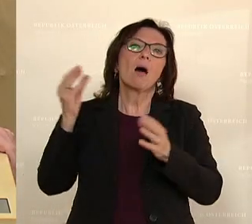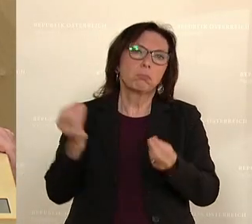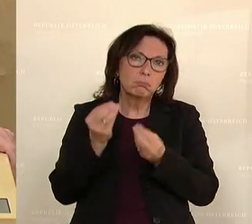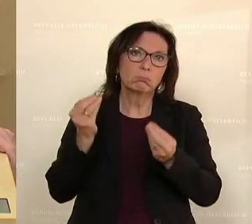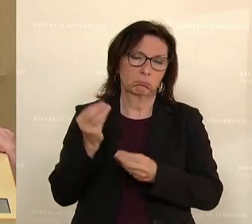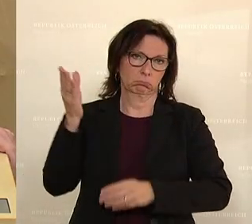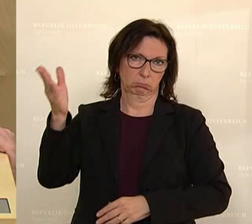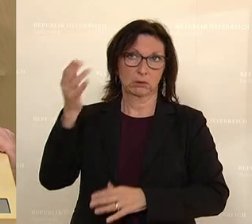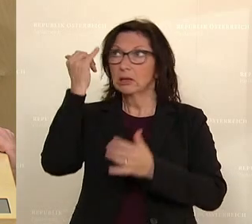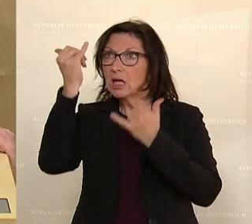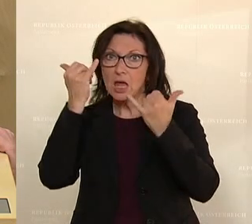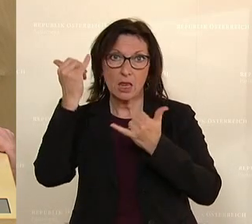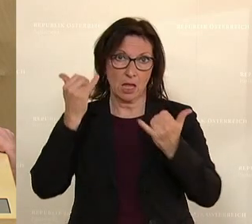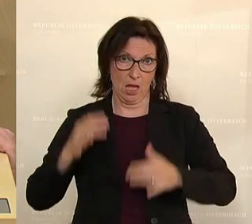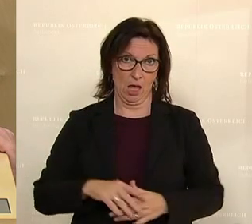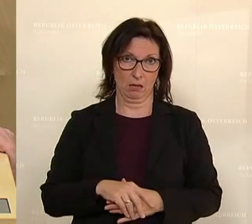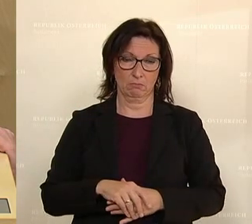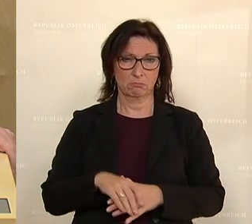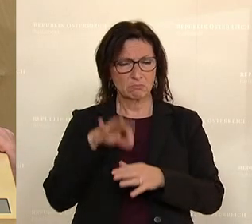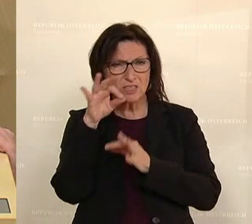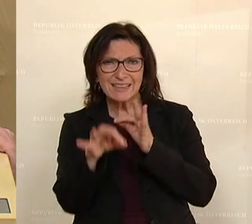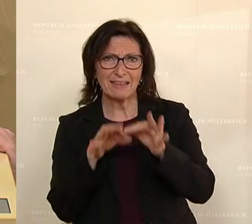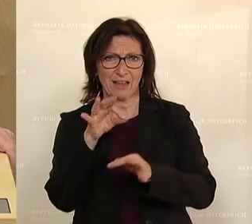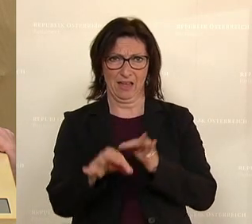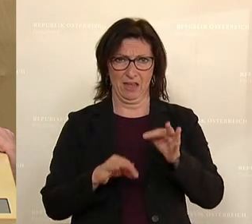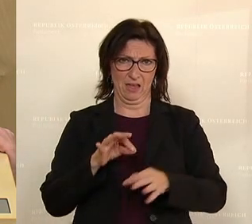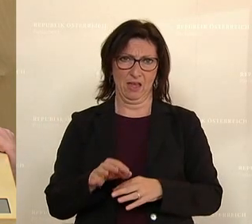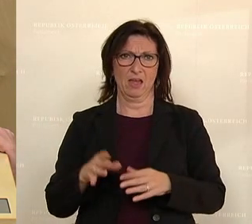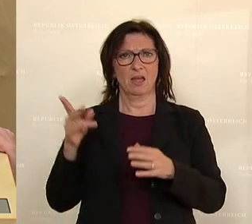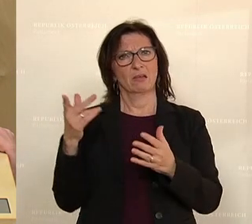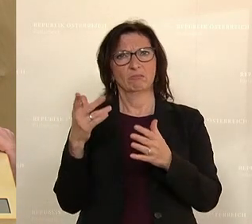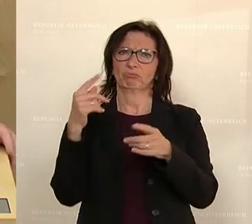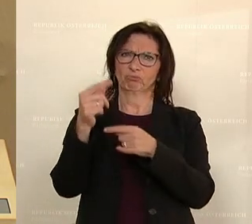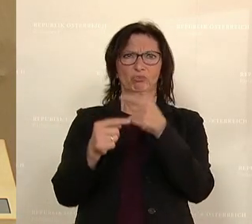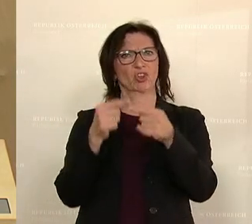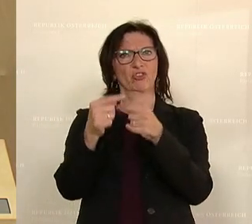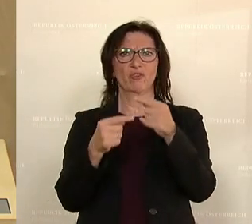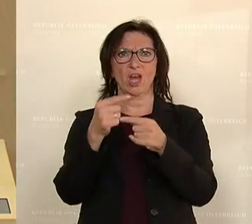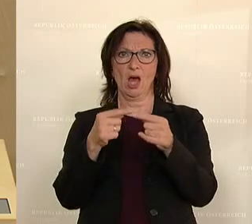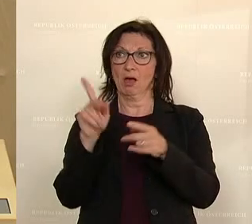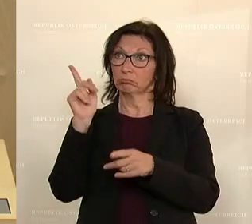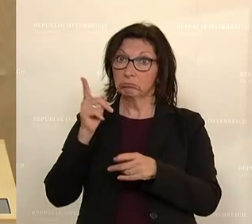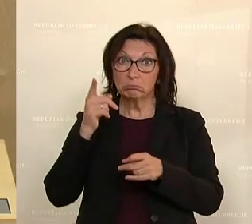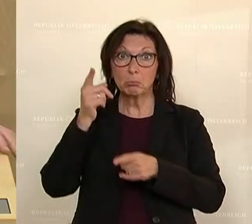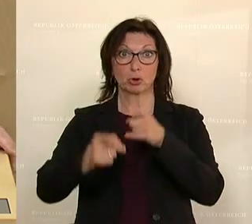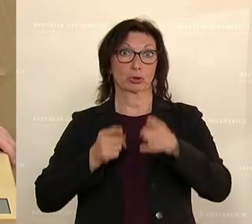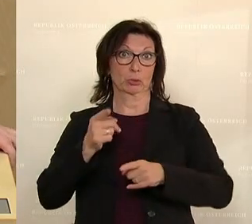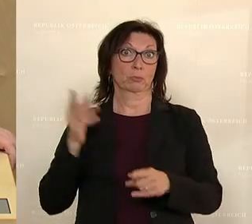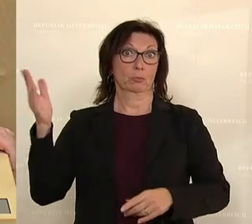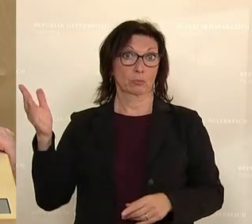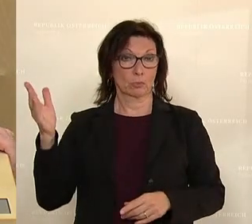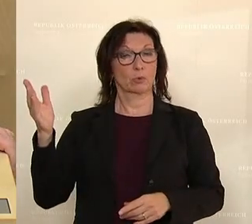Ideen hat, Strategien hat, diese entwickelt, vorgibt, damit